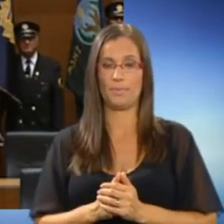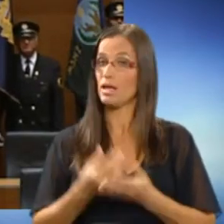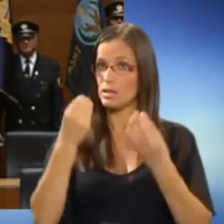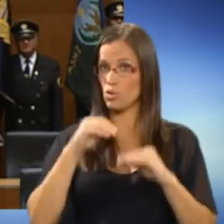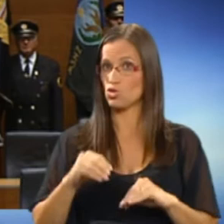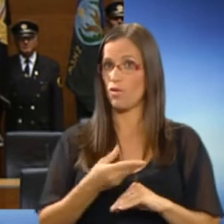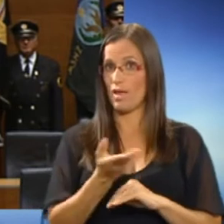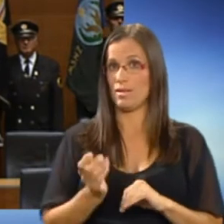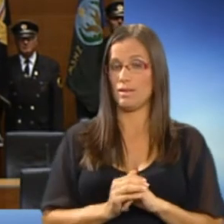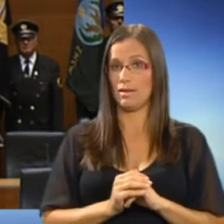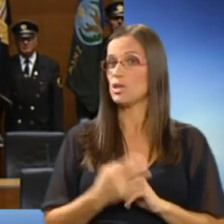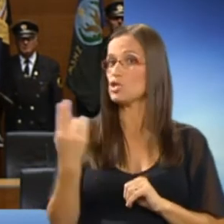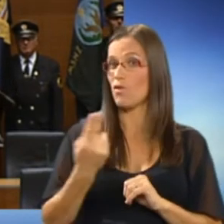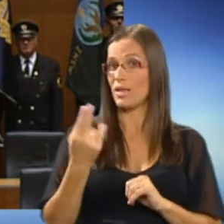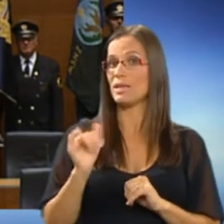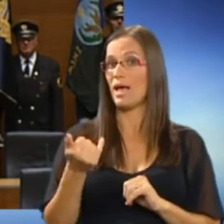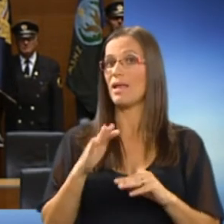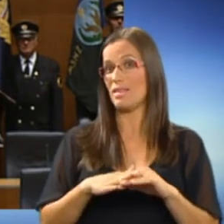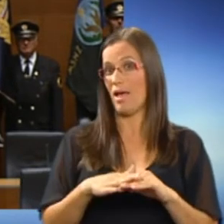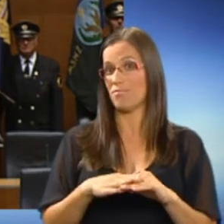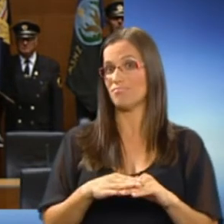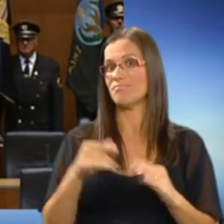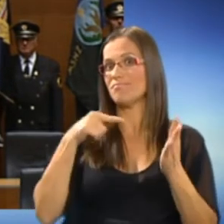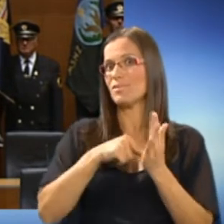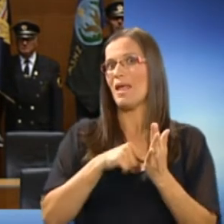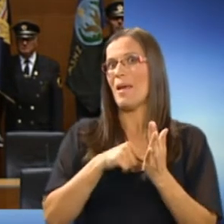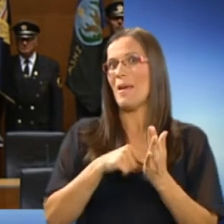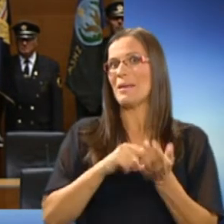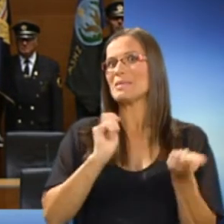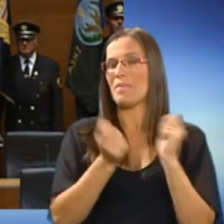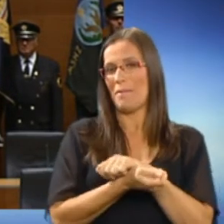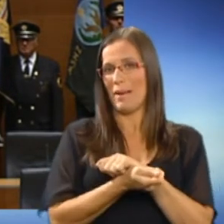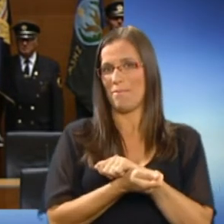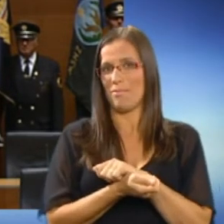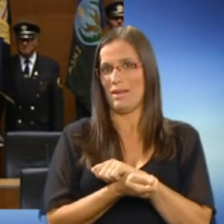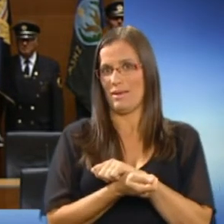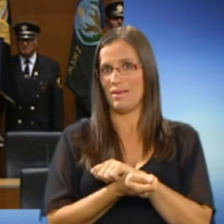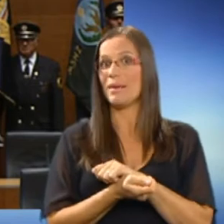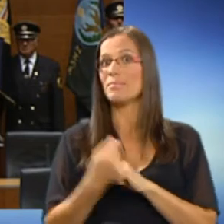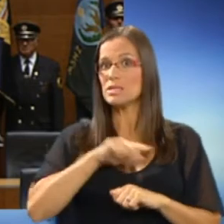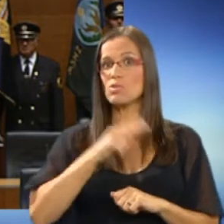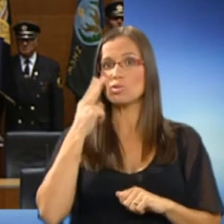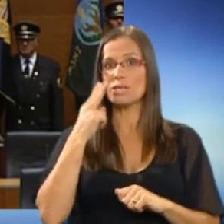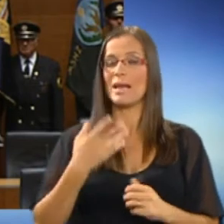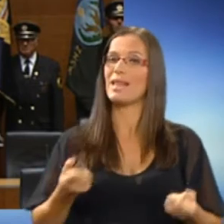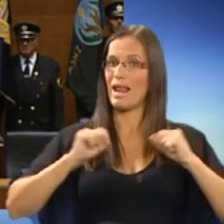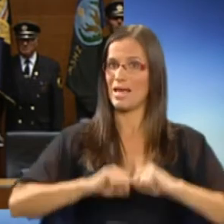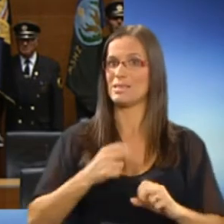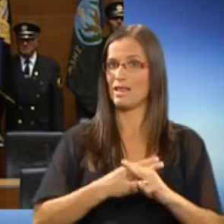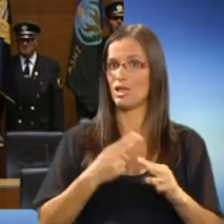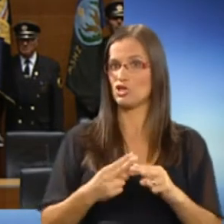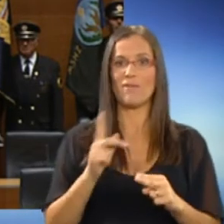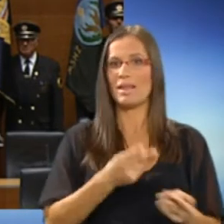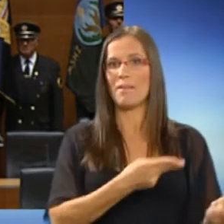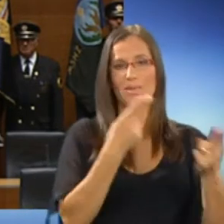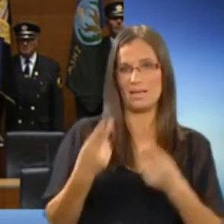Spoštovani, Slovenija je na prelomnici. Spoznali smo, da lastna država sama po sebi